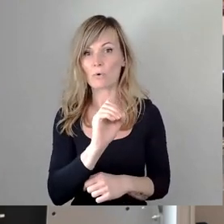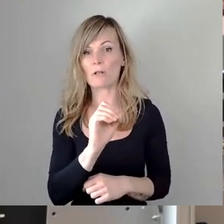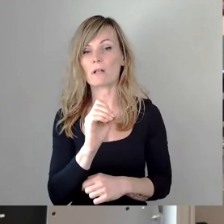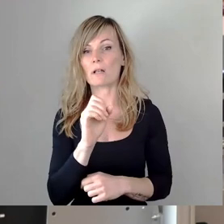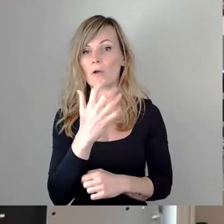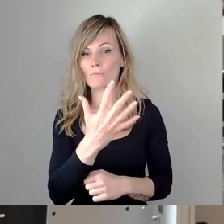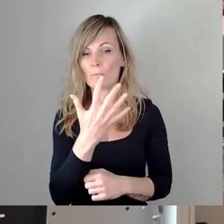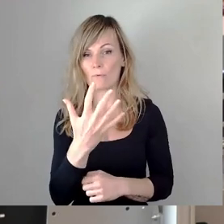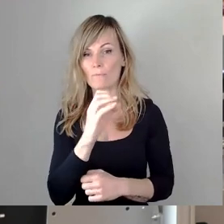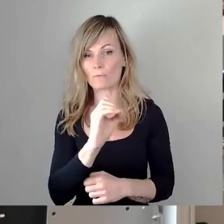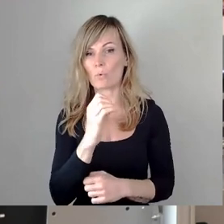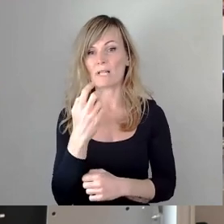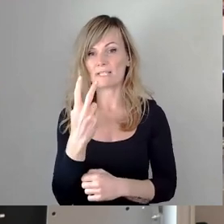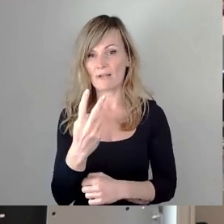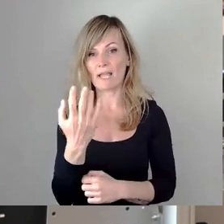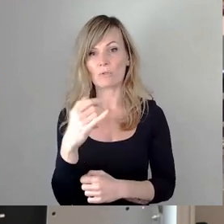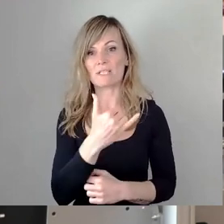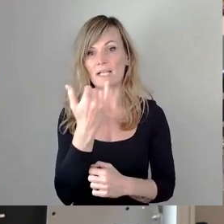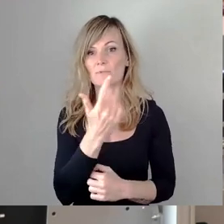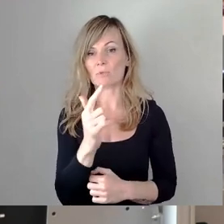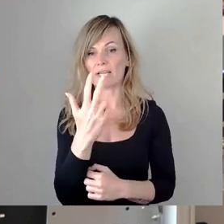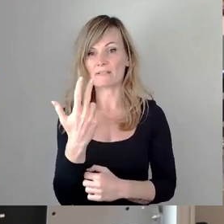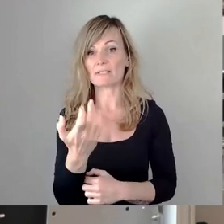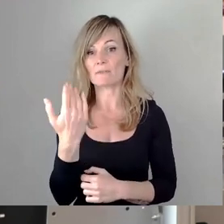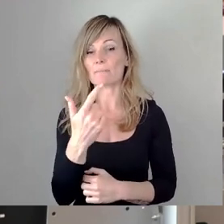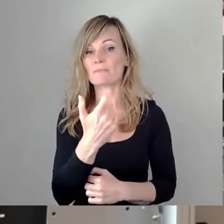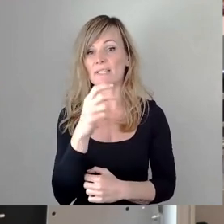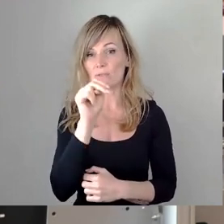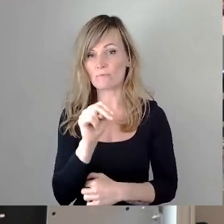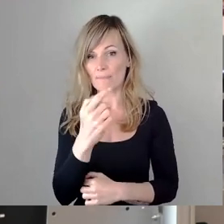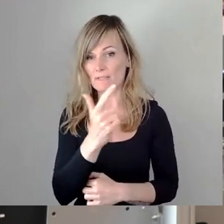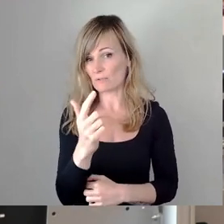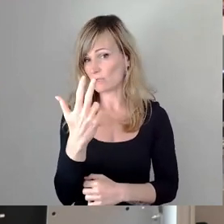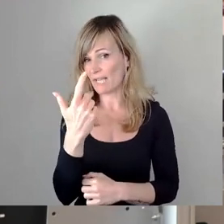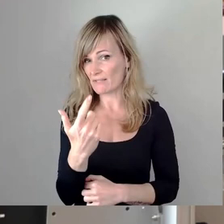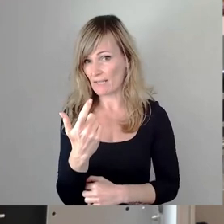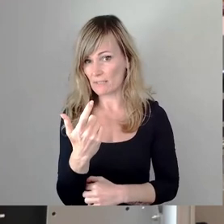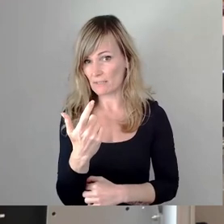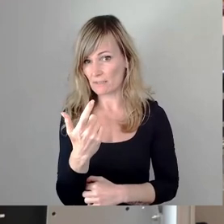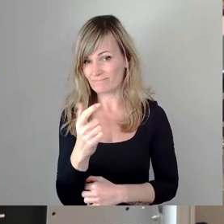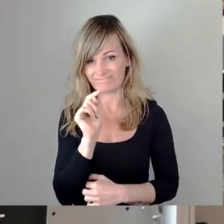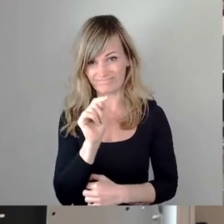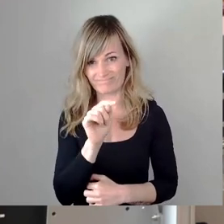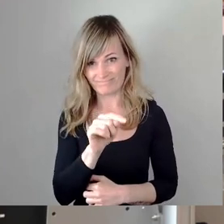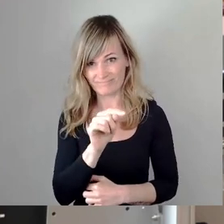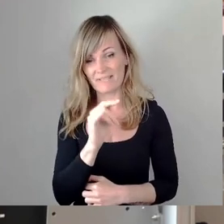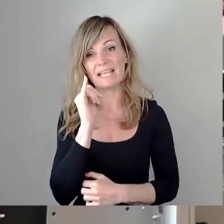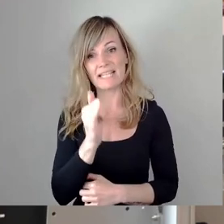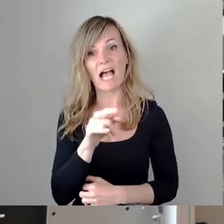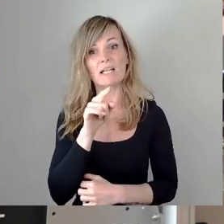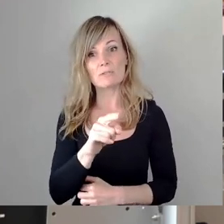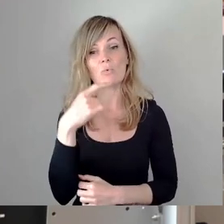23 vom 20.11.2023 zum Gegenstand Ja zu den Filmnächten am